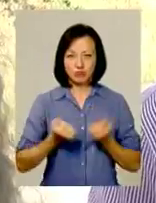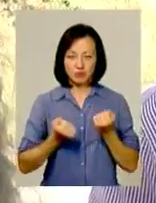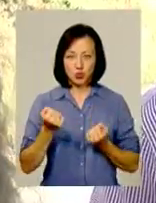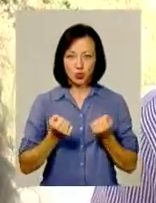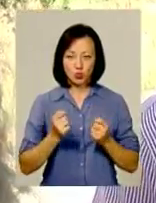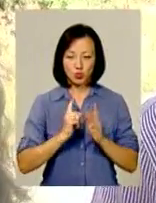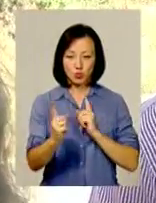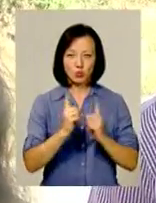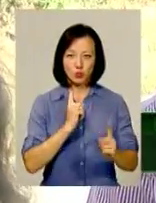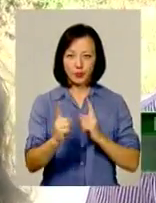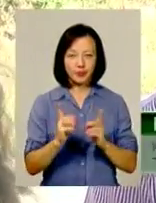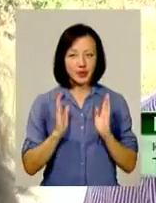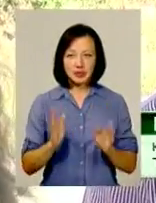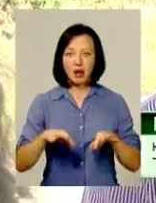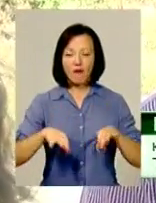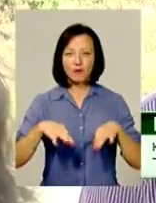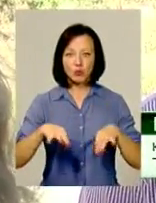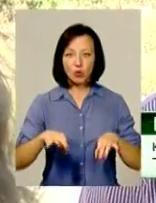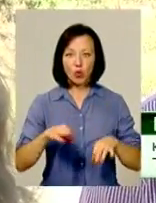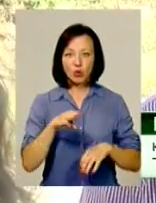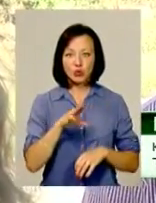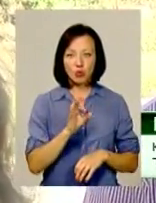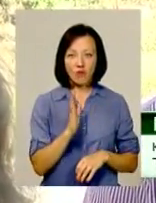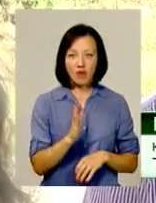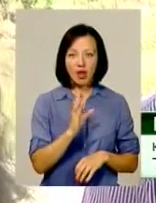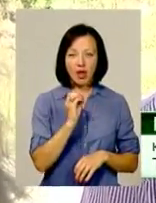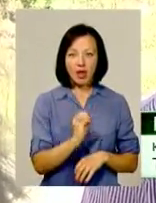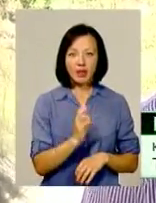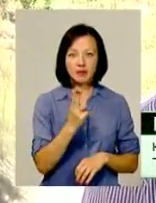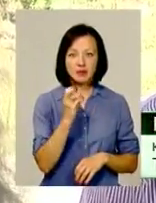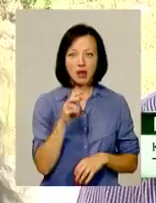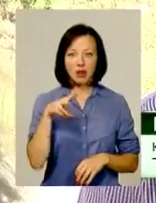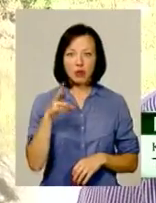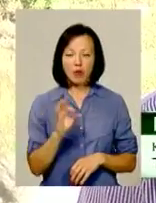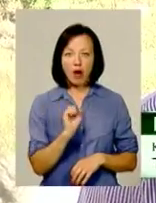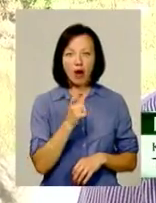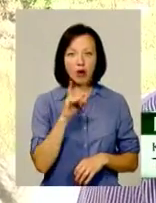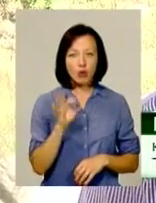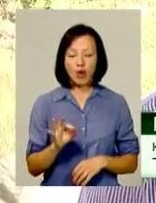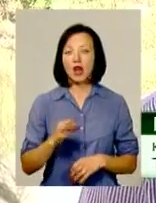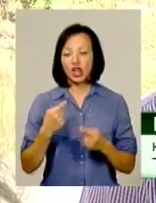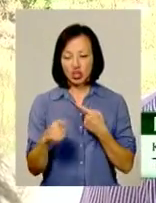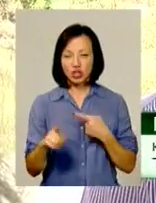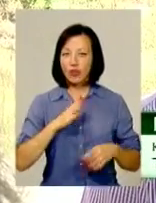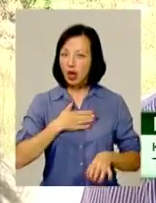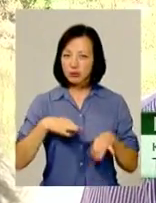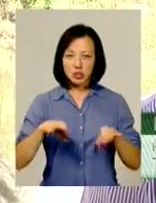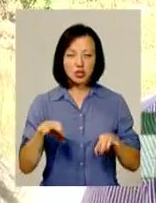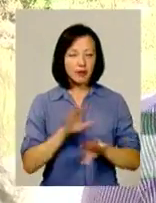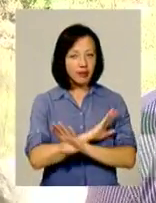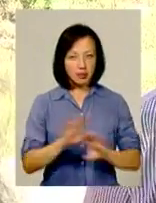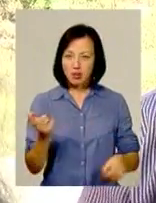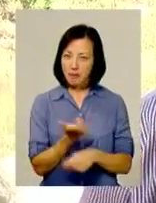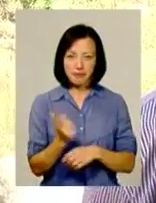нашої компанії, не тільки їздять авто ТОВ НСЛ Коагро, їздять ще інші. Наші машини, вони не перевантажені.